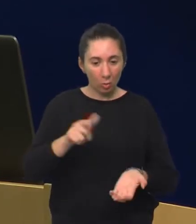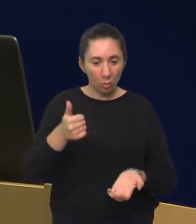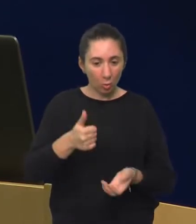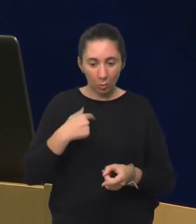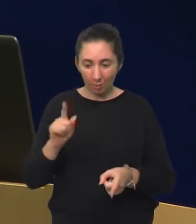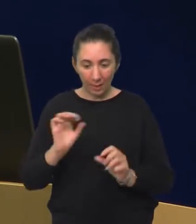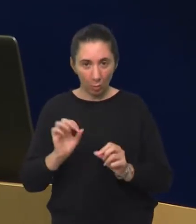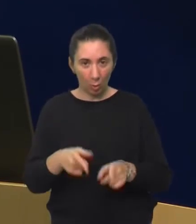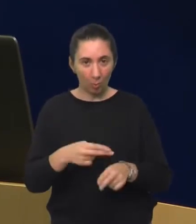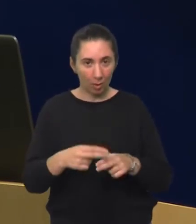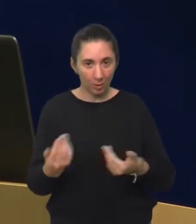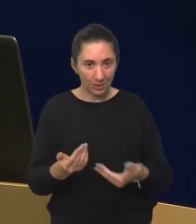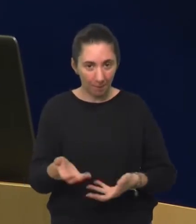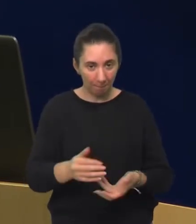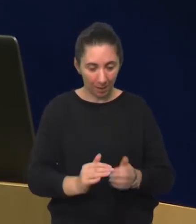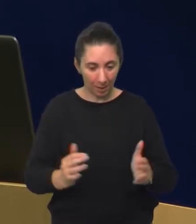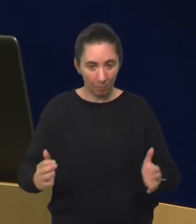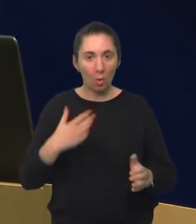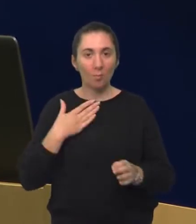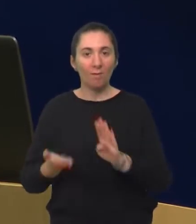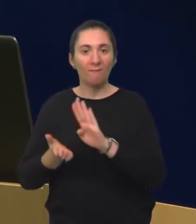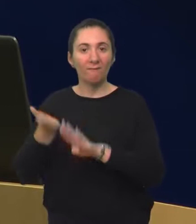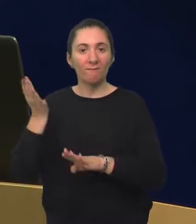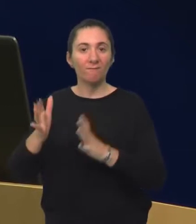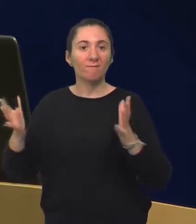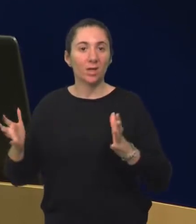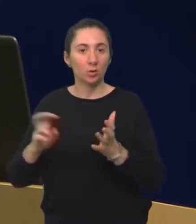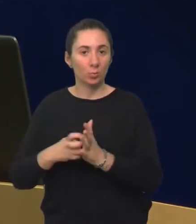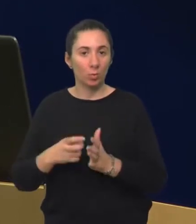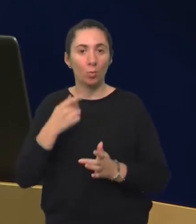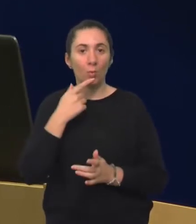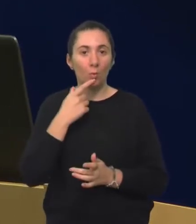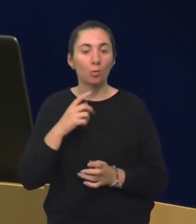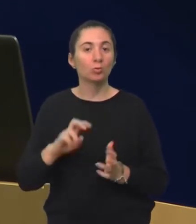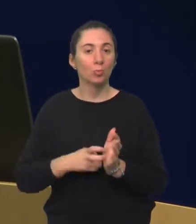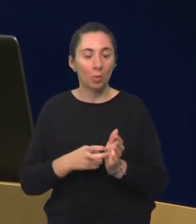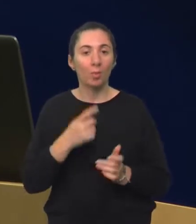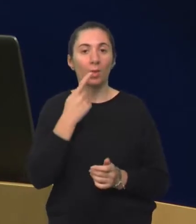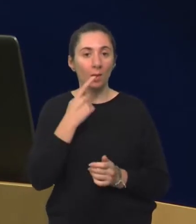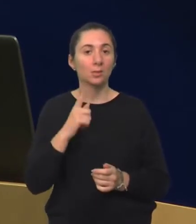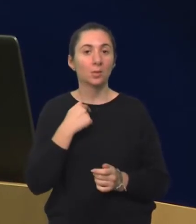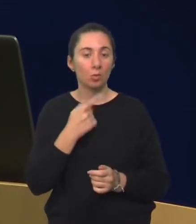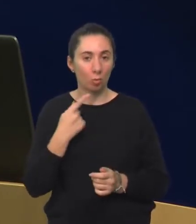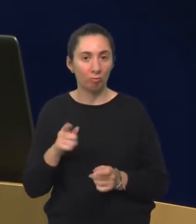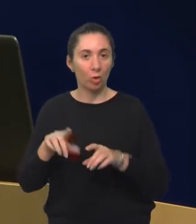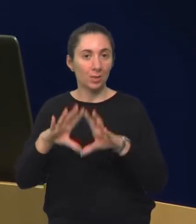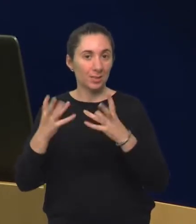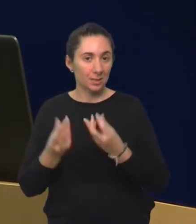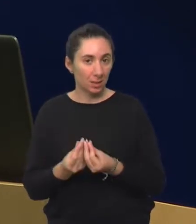dana, onda zapravo imamo znatno, znatno veći problem koji će se sigurno odraziti na jezik i na govor i onda na cijelokupno